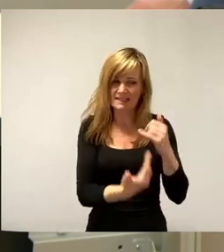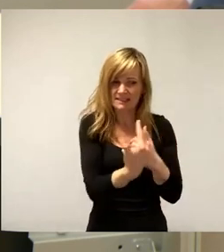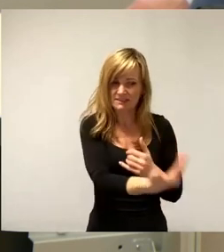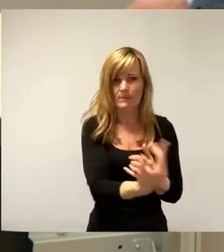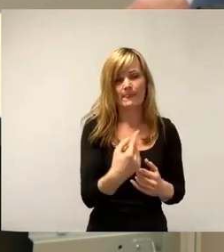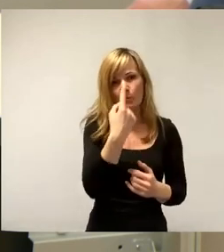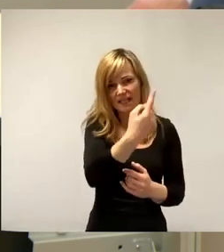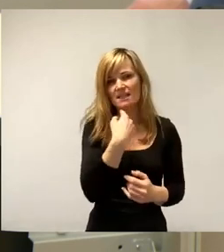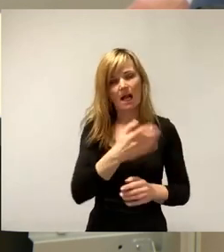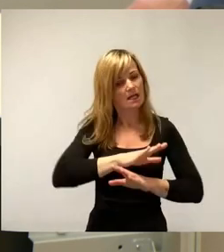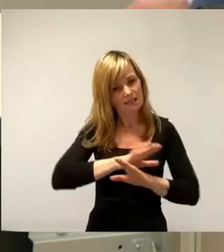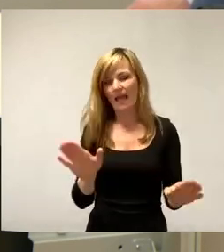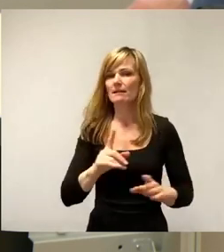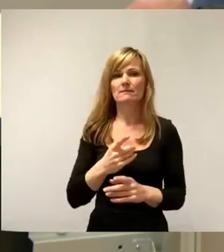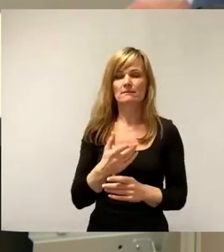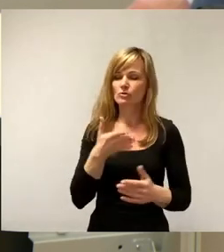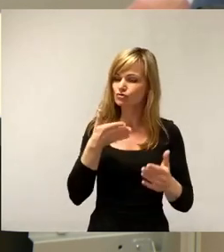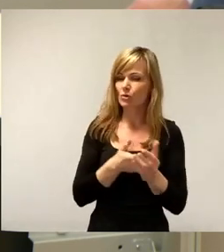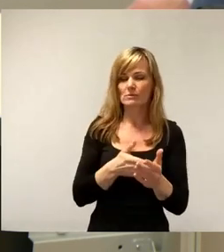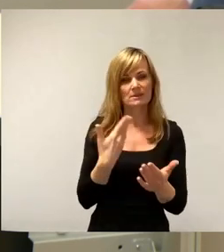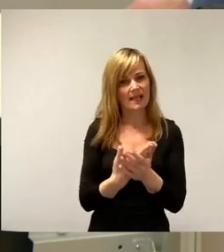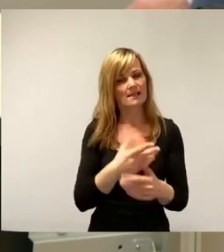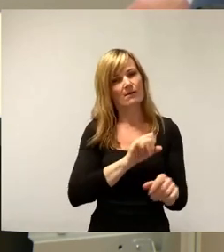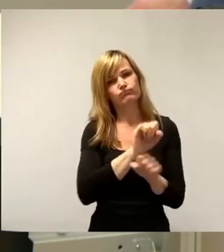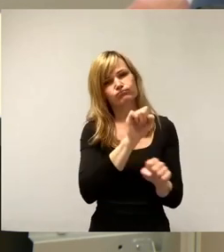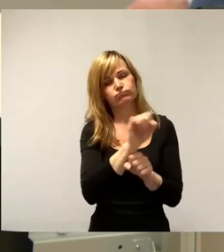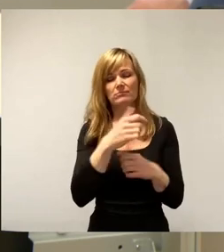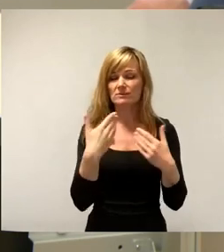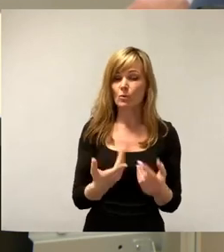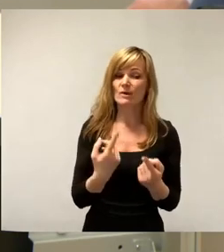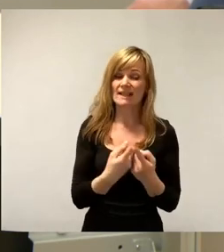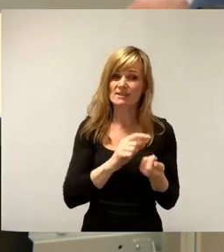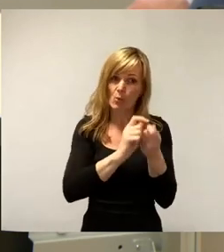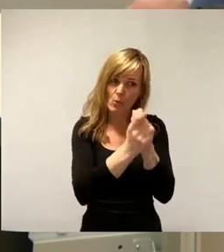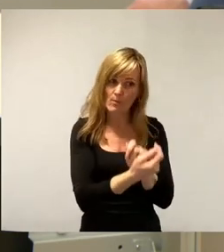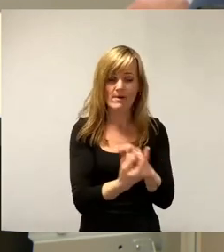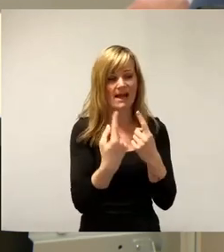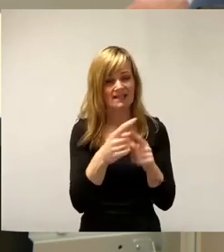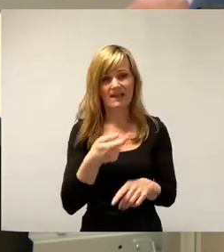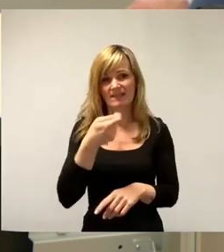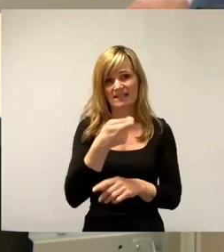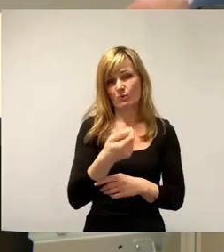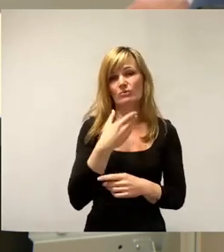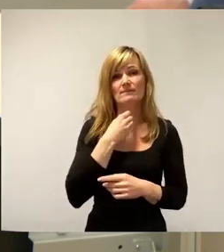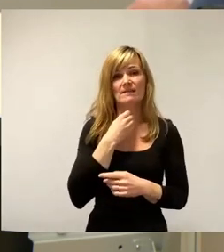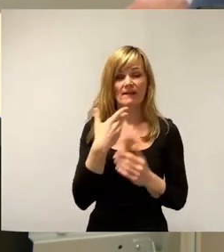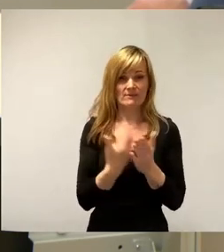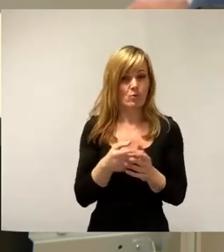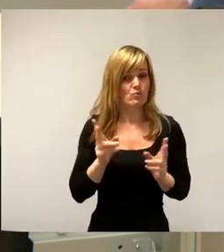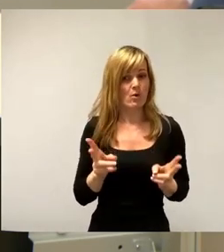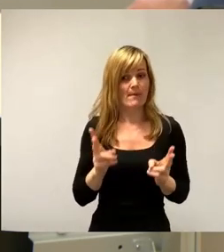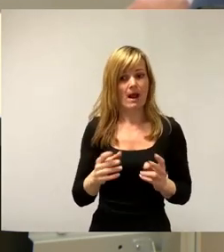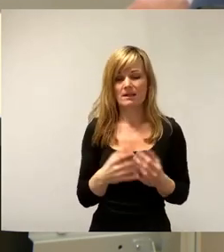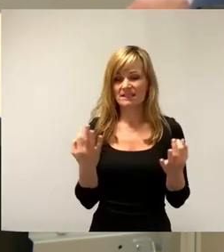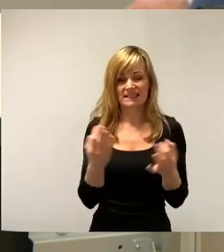mehr mit. Und deshalb ist jetzt ein ganz anderer Finanzierungsbedarf da. Das ist völlig normal. Das hat aber nicht mit